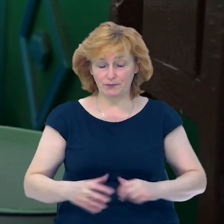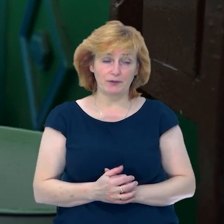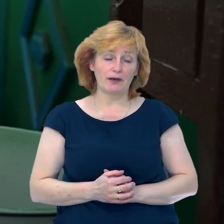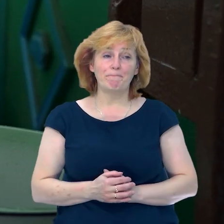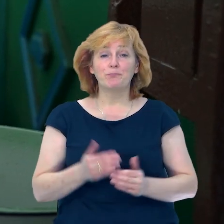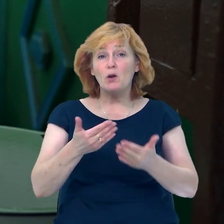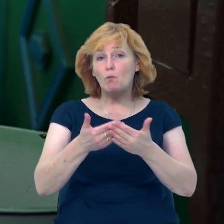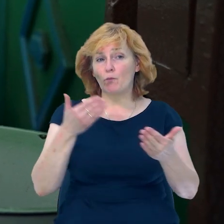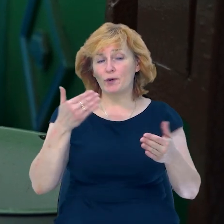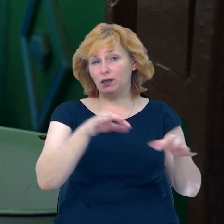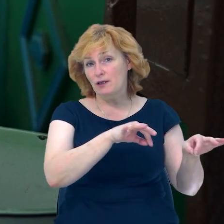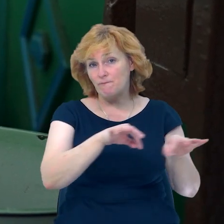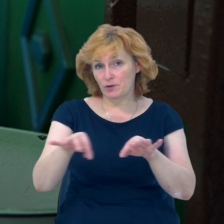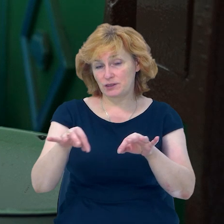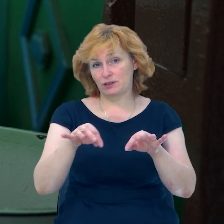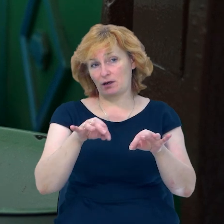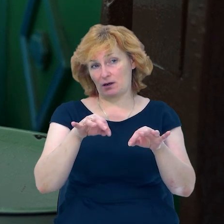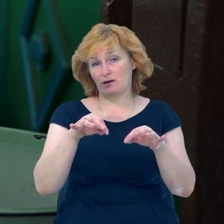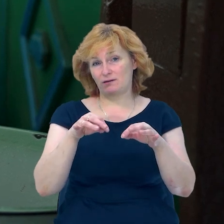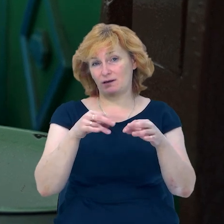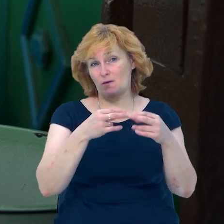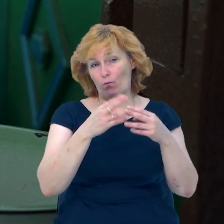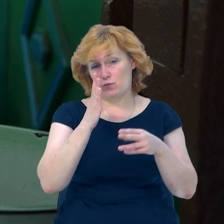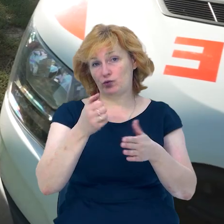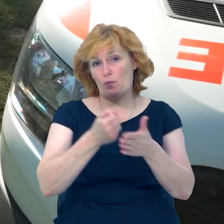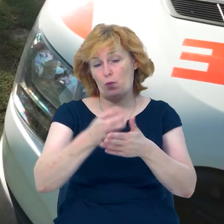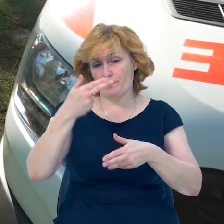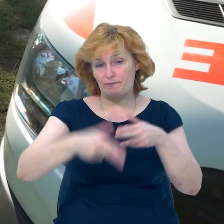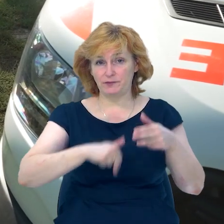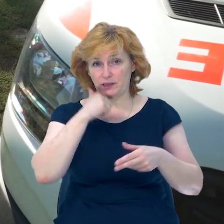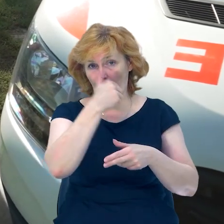виїзна мобільна бригада працюватиме на Чернігівщині до кінця року.